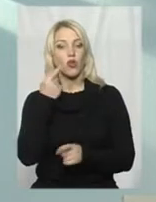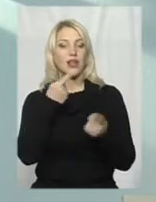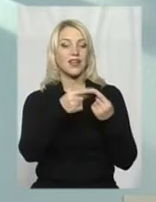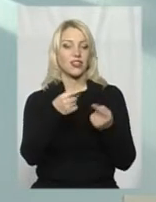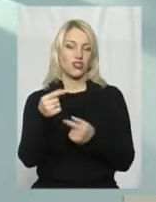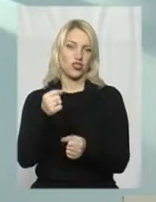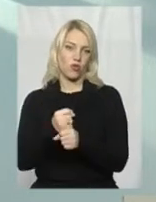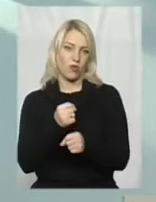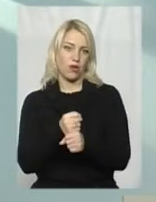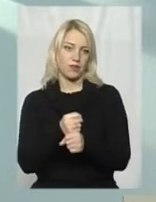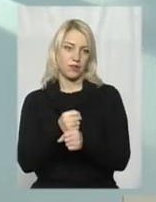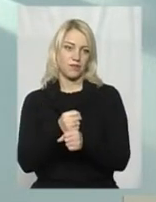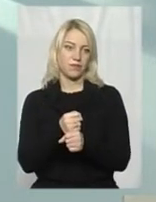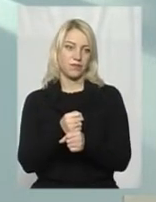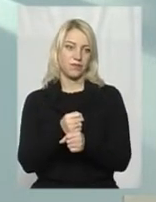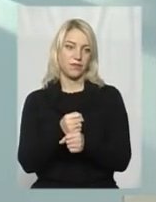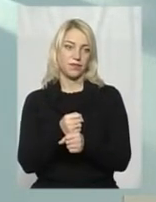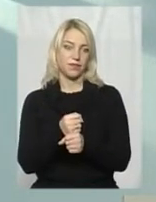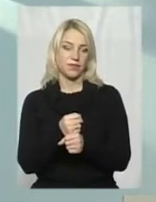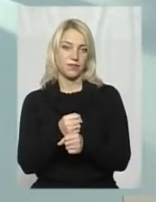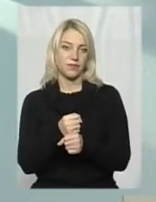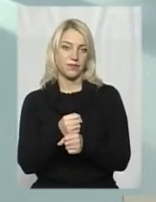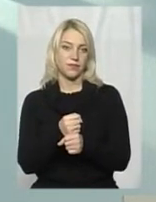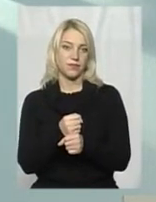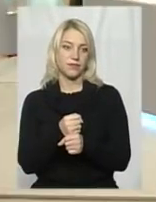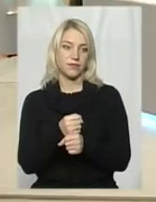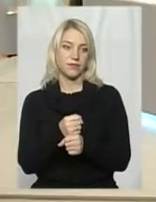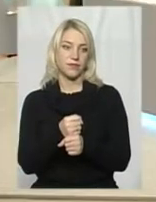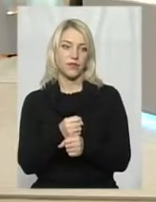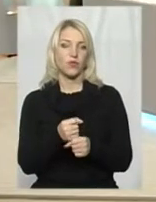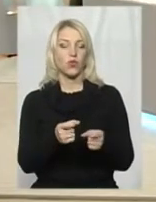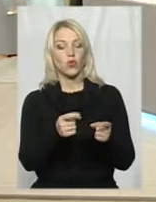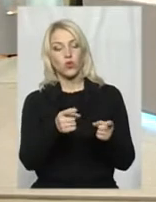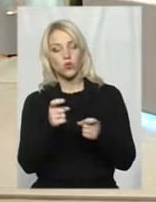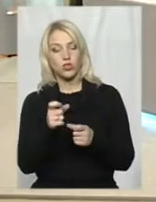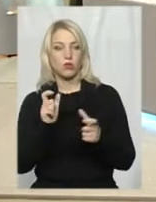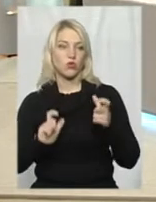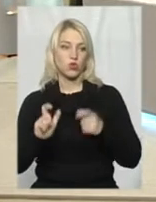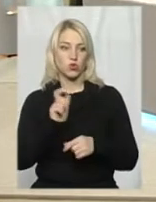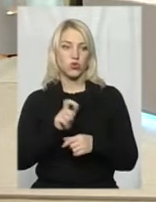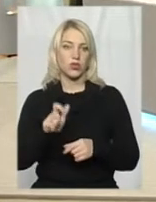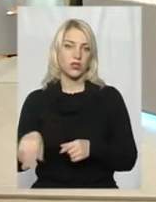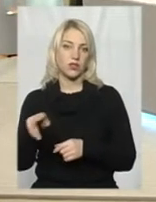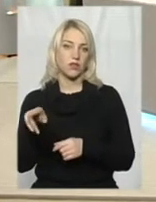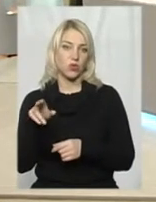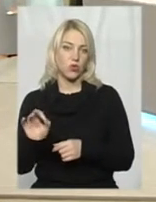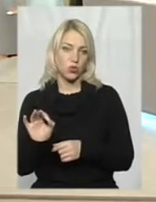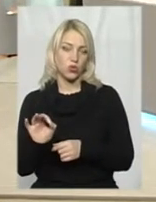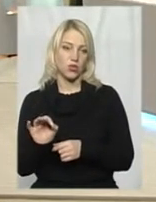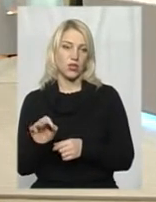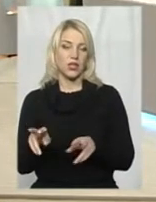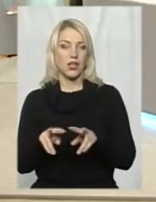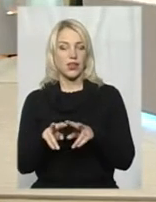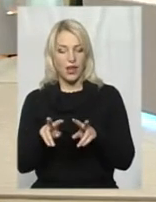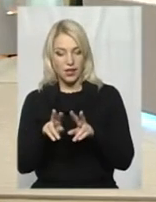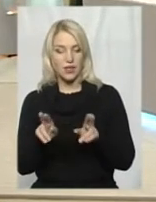От долучаємо студентів до таких